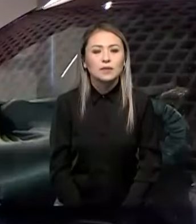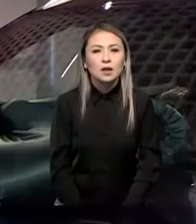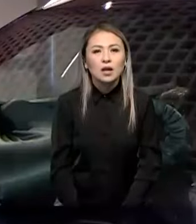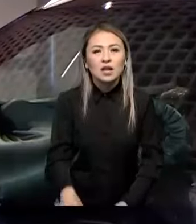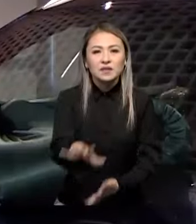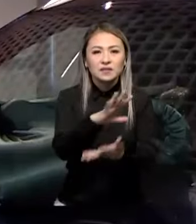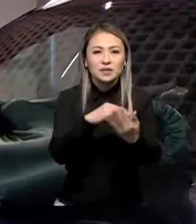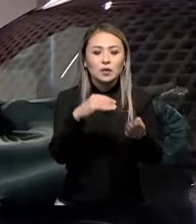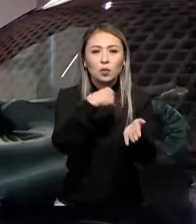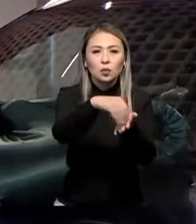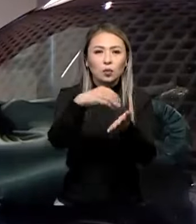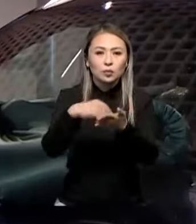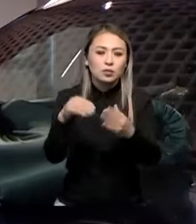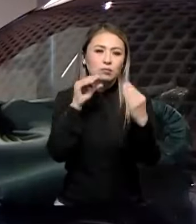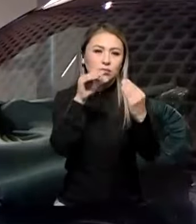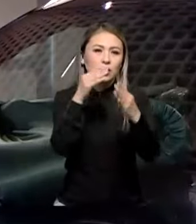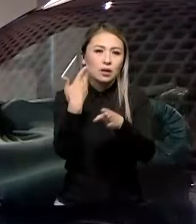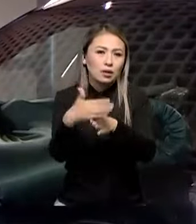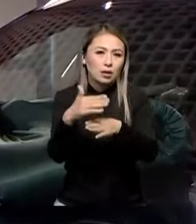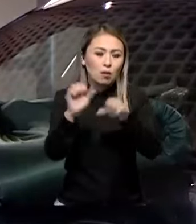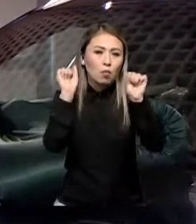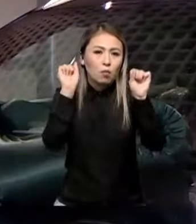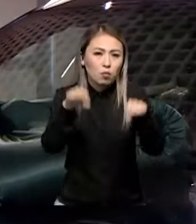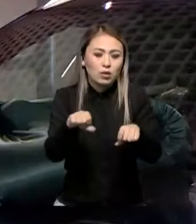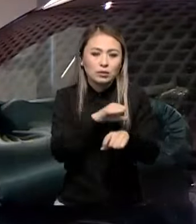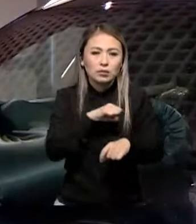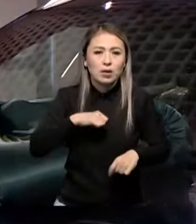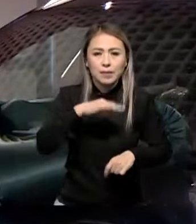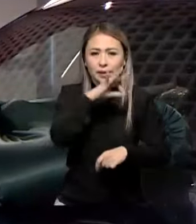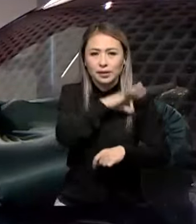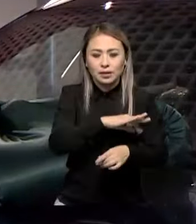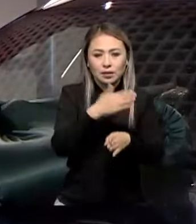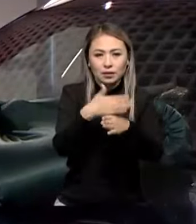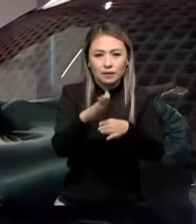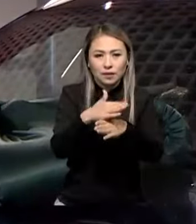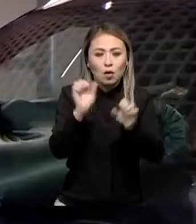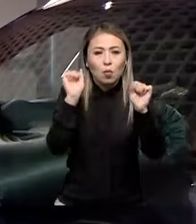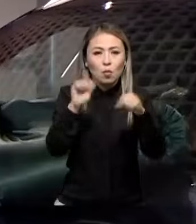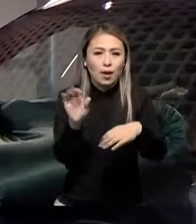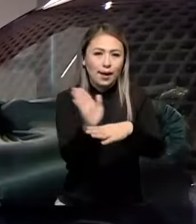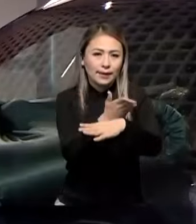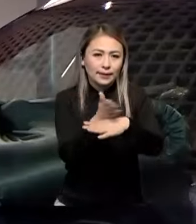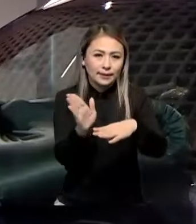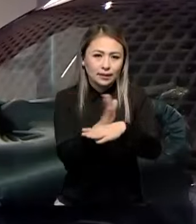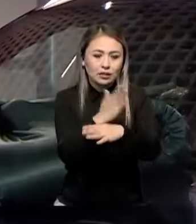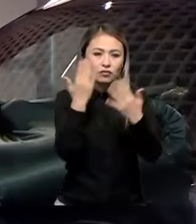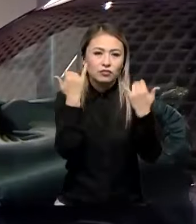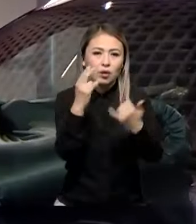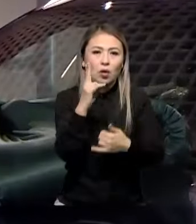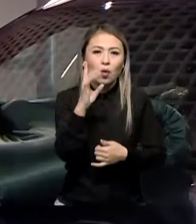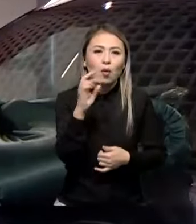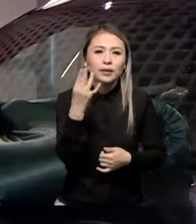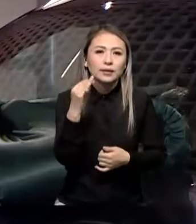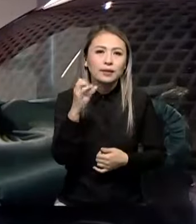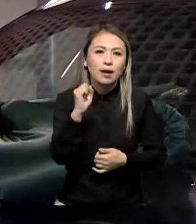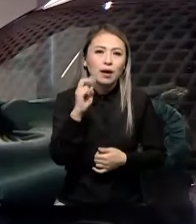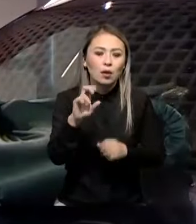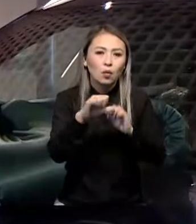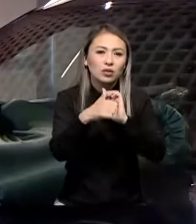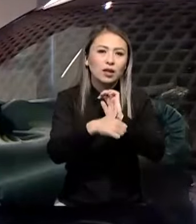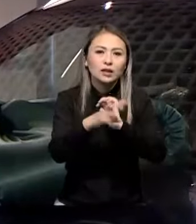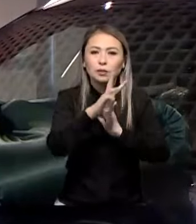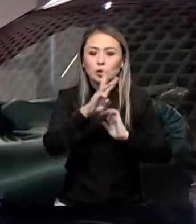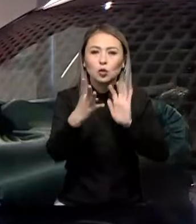Тұтнушылар барлық көліктің несиегі алылады ең кейінді шартпен бөліптілу мүмкіндігі қарастырылған. Қазіргі уақытта кадияқ көрігінің ғына 16 млн